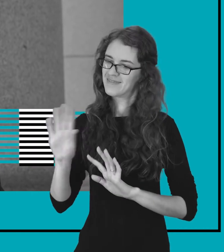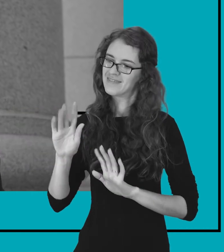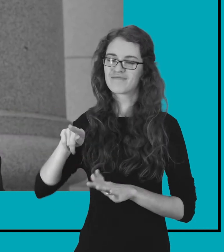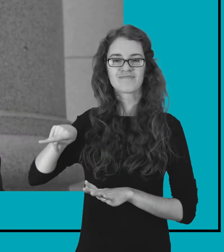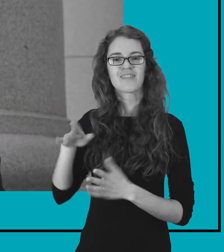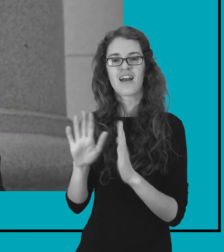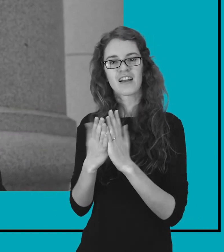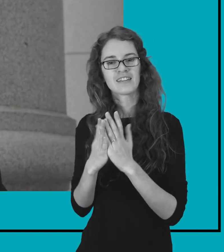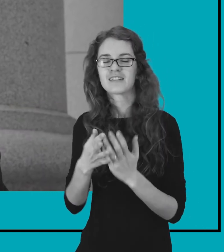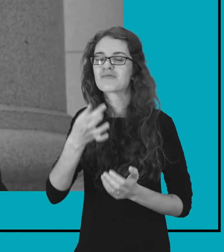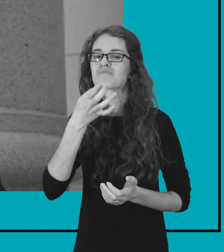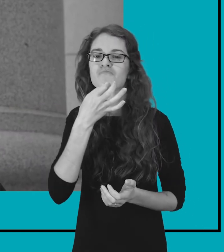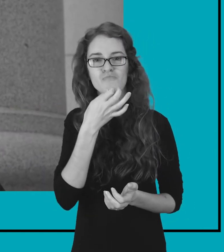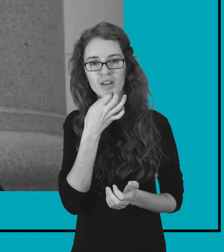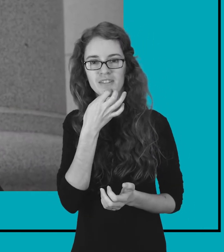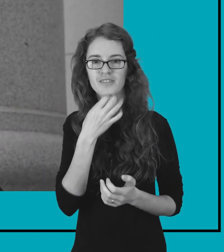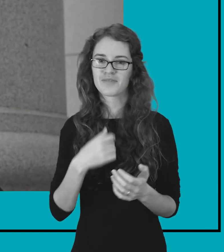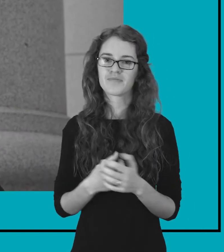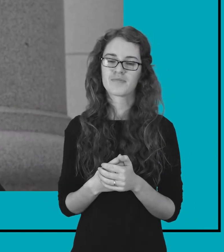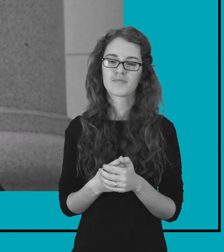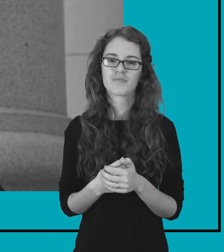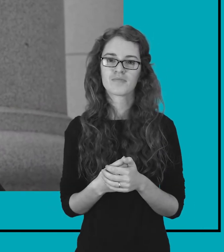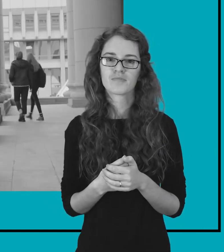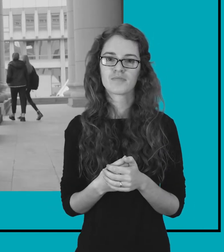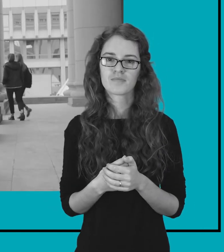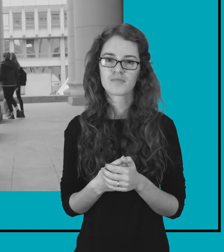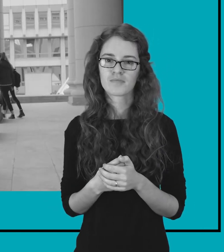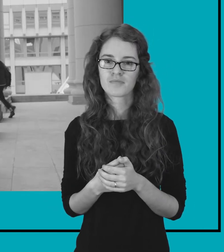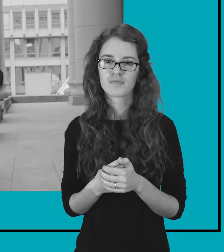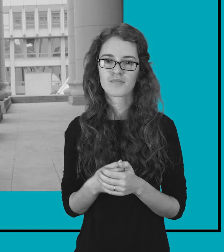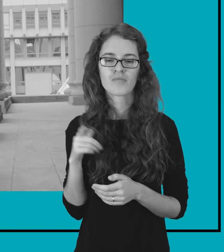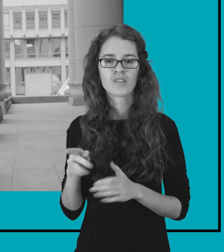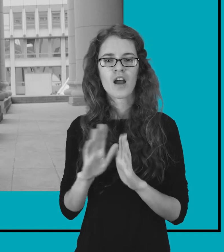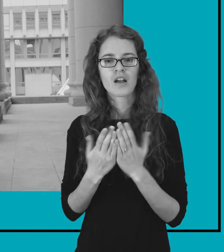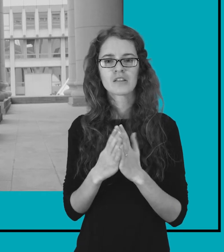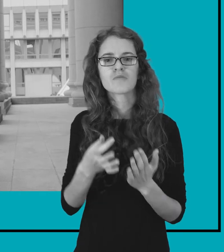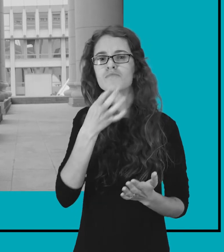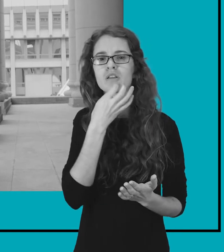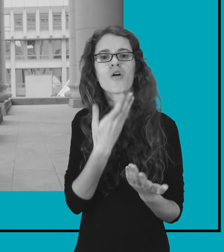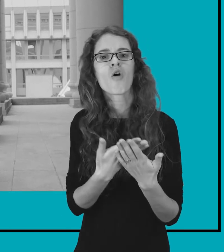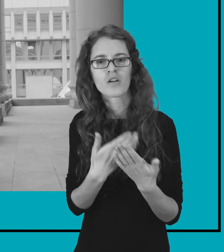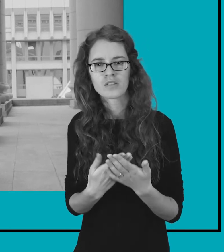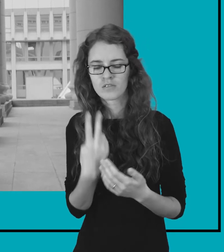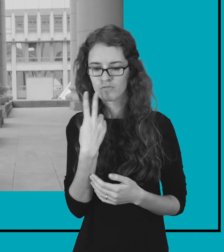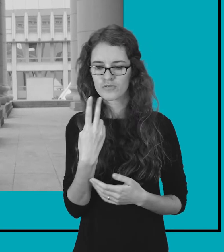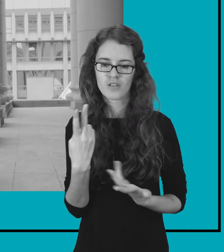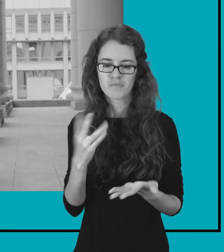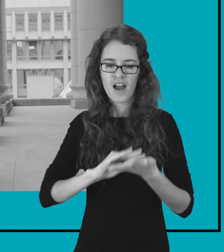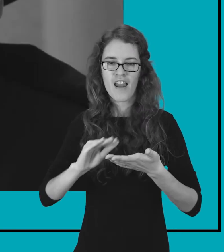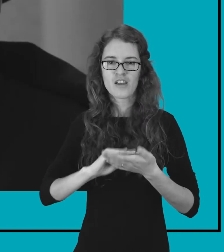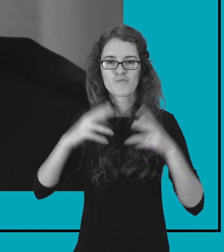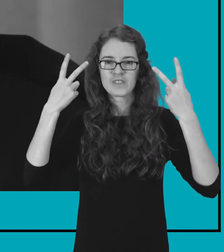Jinai yra turbūt ne tiek dėl draugystės. Man, kas šitoje knygoje patinka, taip pat jos forma. Nes yra